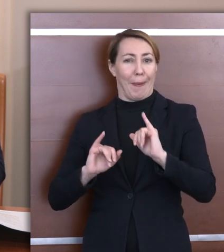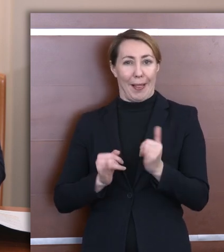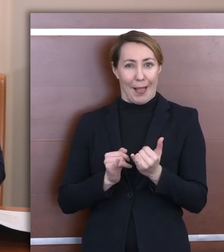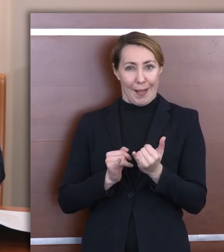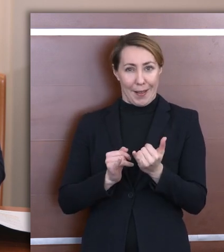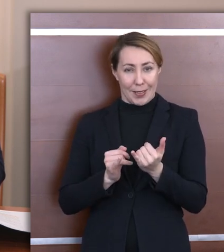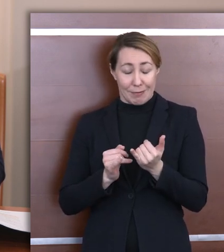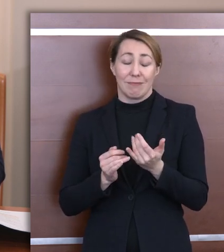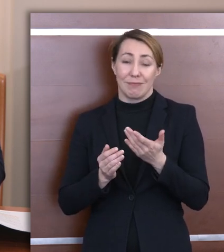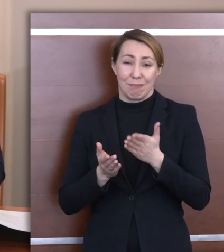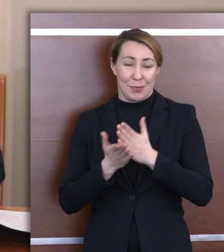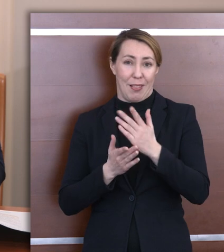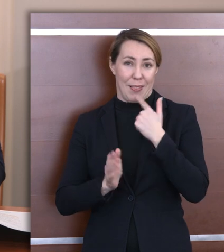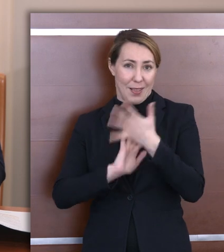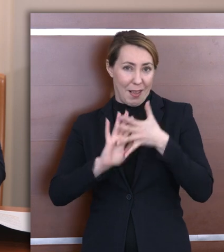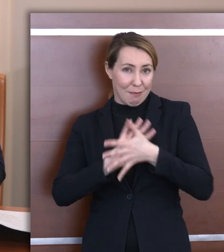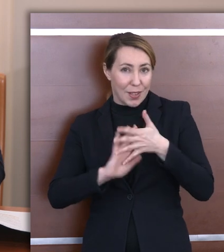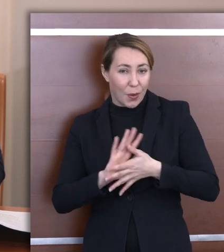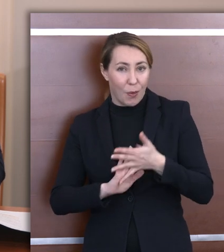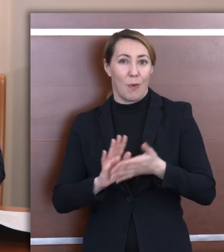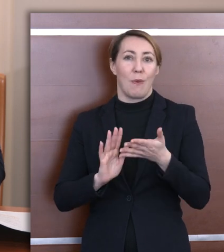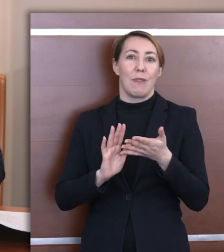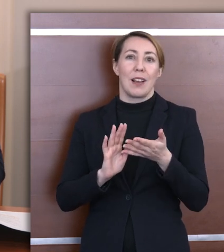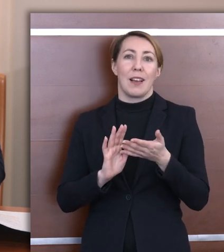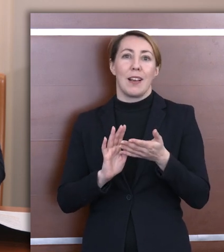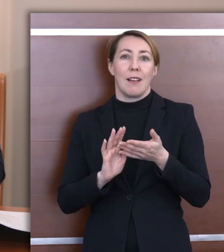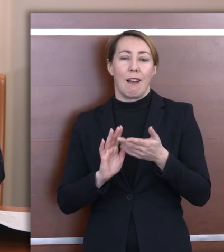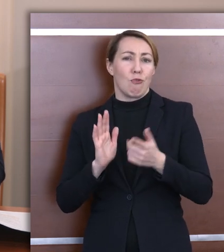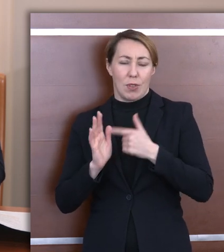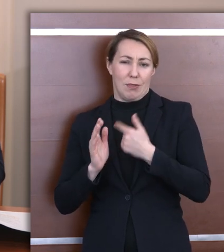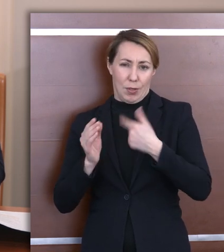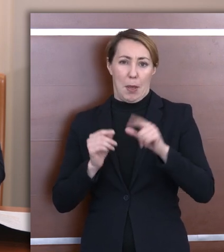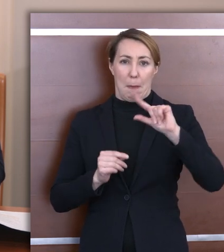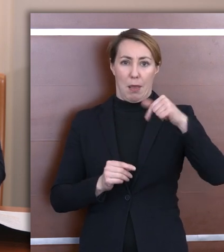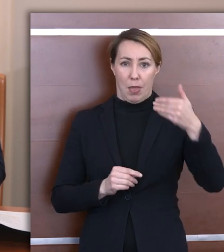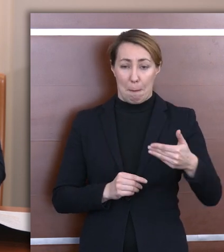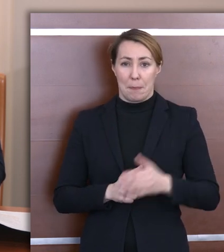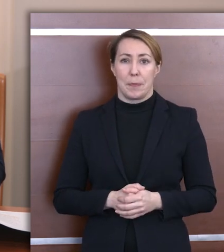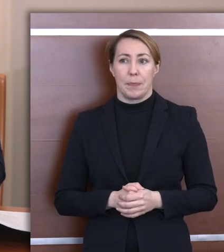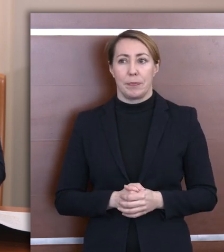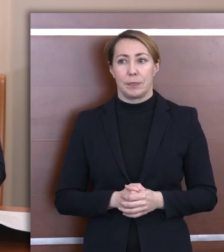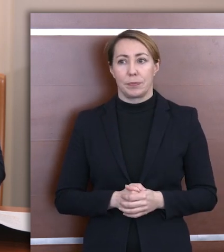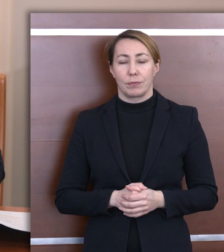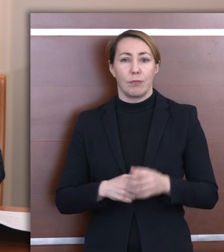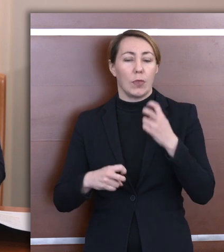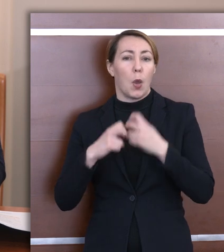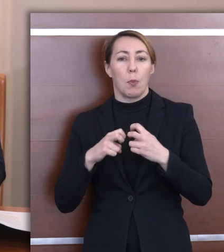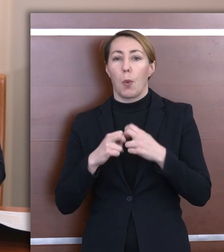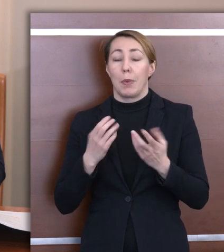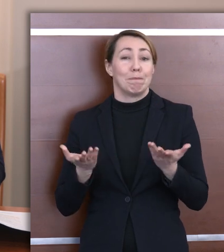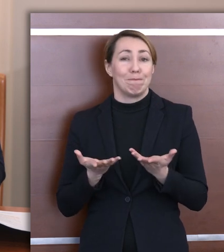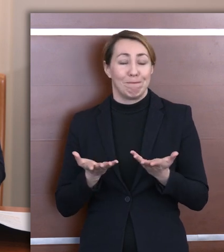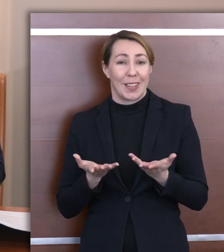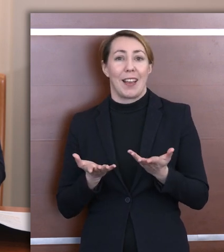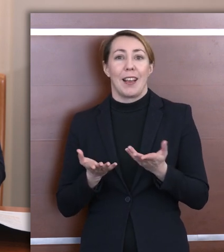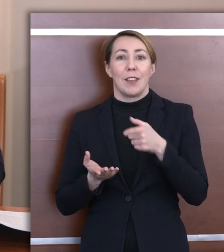w języku migowym. Najczęściej jest to polski język migowy. Problem polega jednak na tym, że